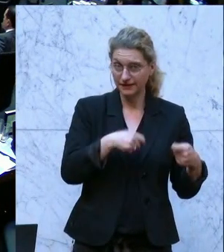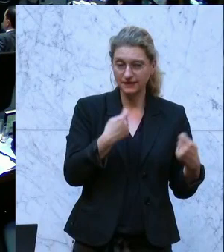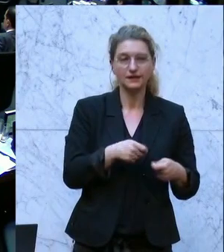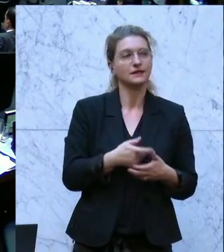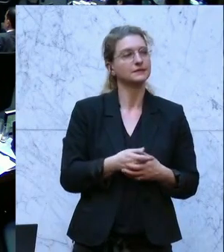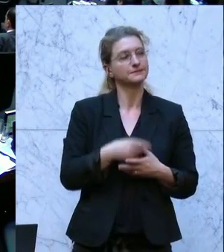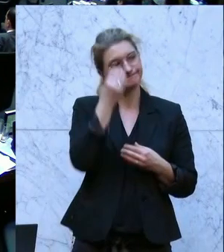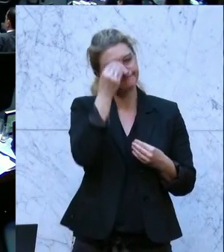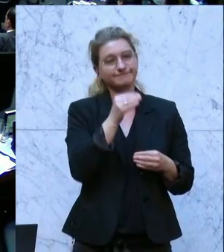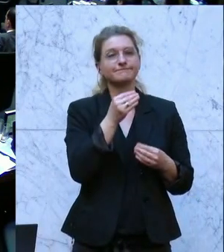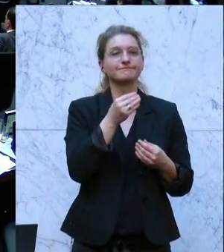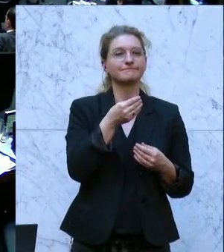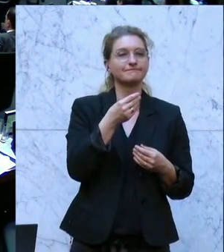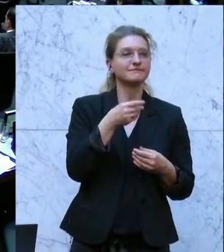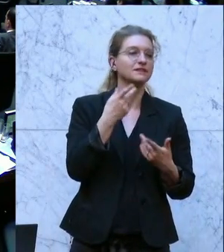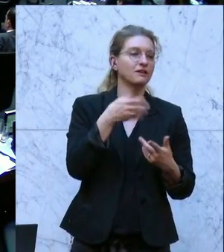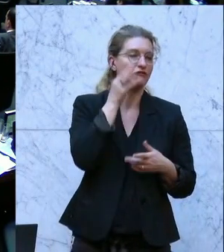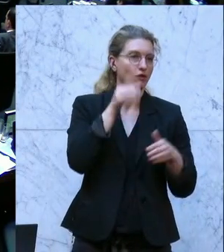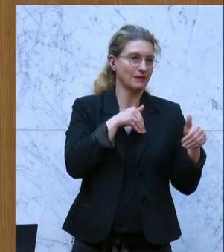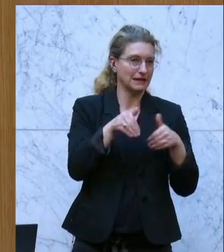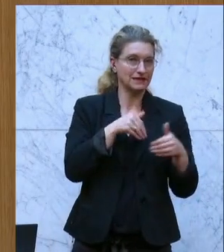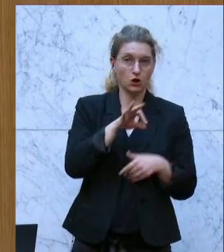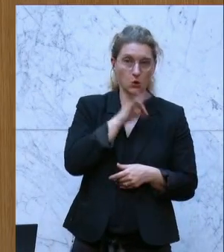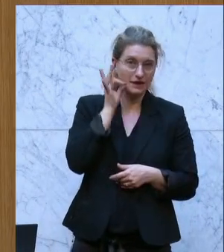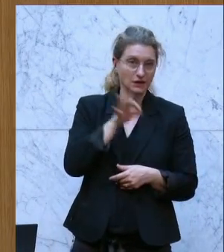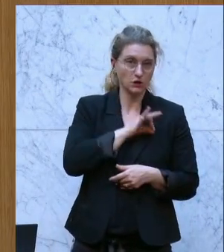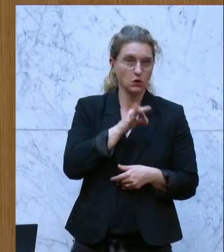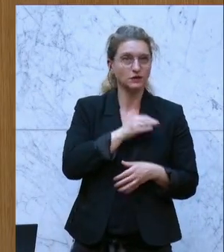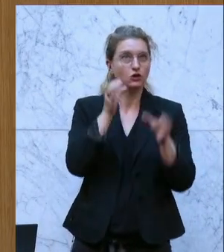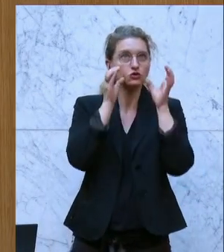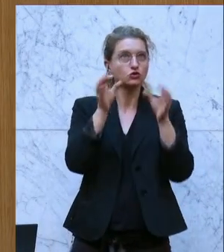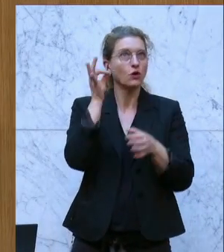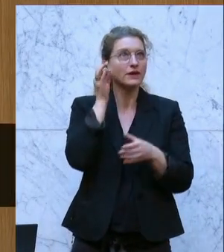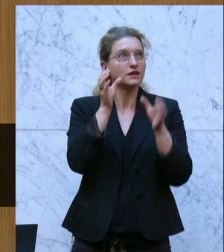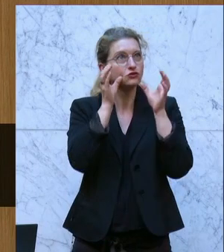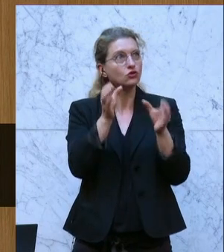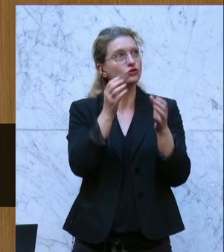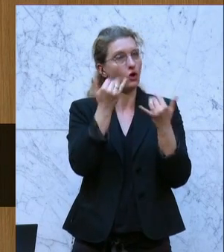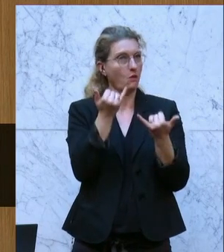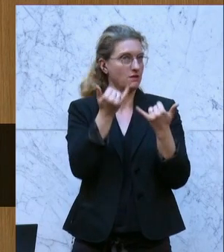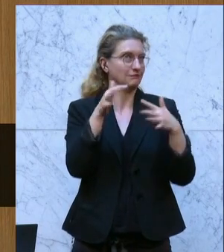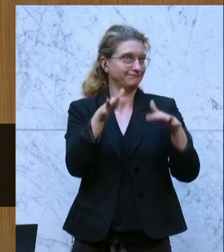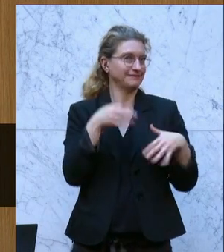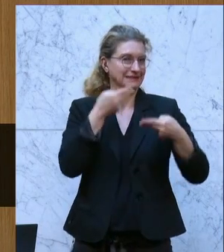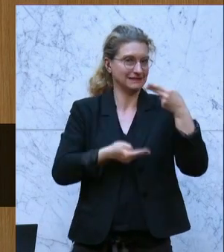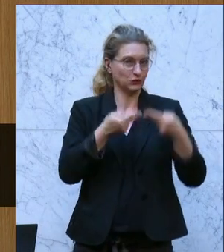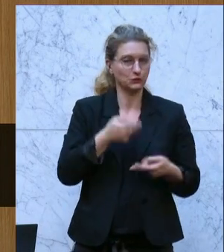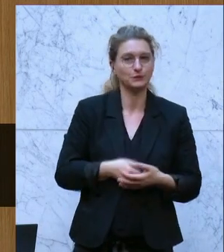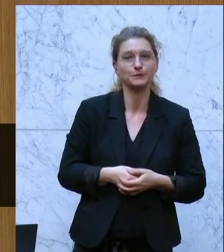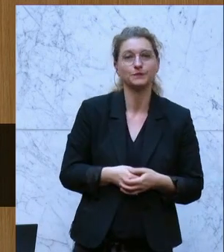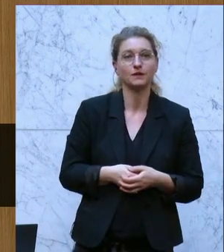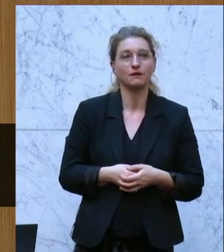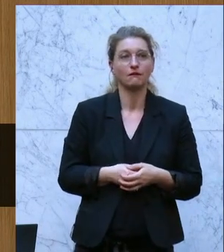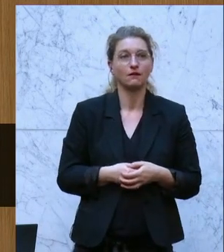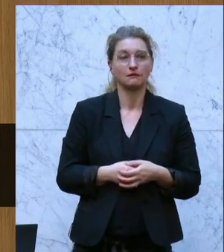Frau Ministerin, liebe Kolleginnen, liebe Kollegen, liebe Zuseherinnen und Zuseher der heutigen Plenarsitzung. Wir sind